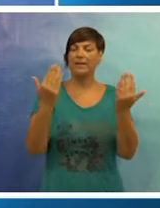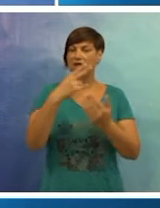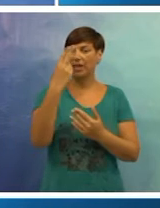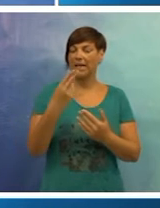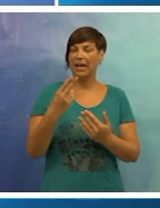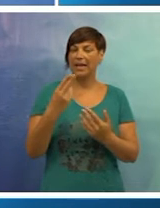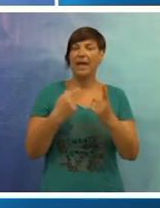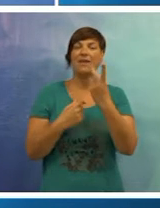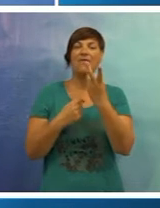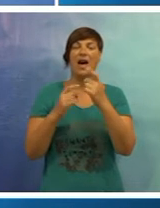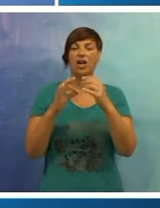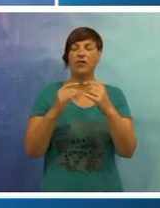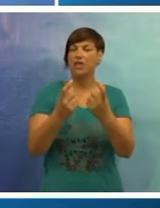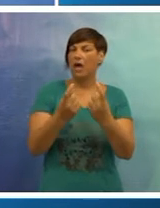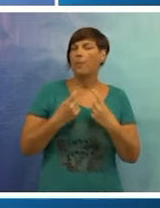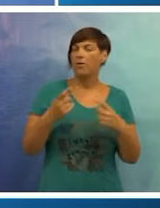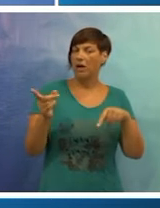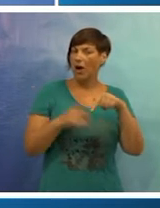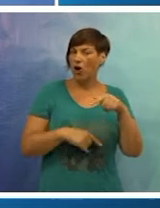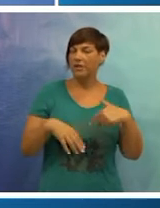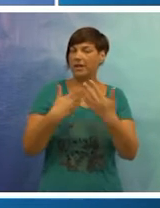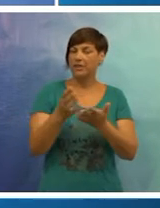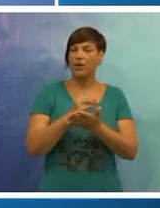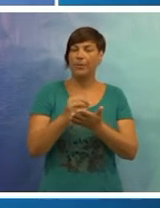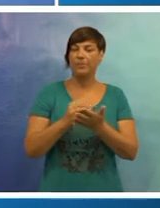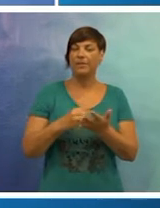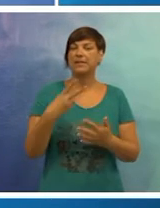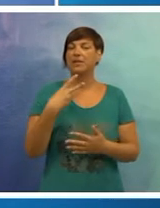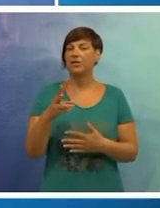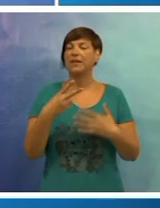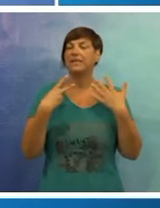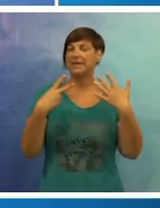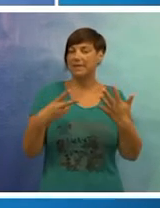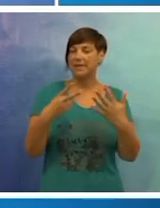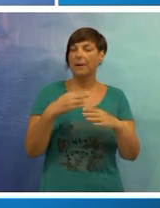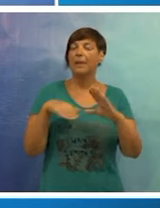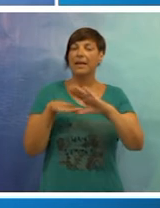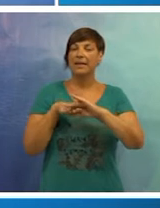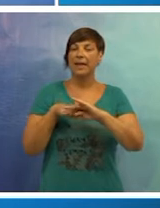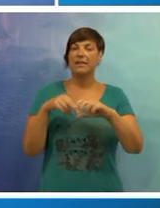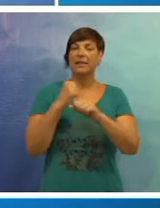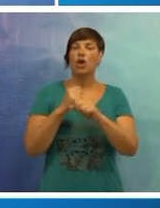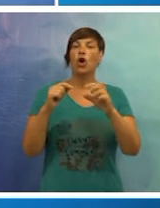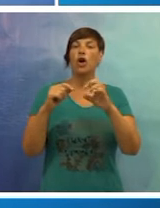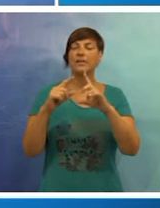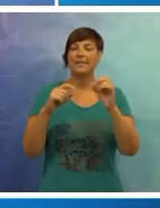umjetničke galerije Dubrovnik Marin Ivanović povukao je otkaz kojeg je potpisao 20. srpnja djelatnici Vesni Delić Goce.